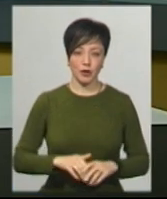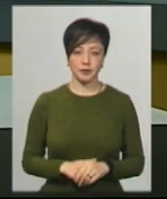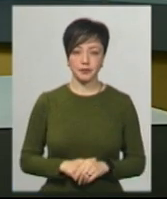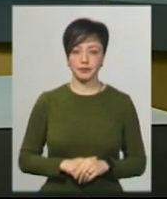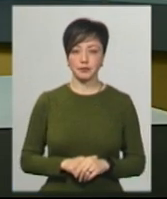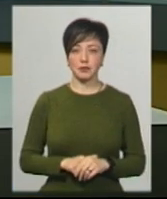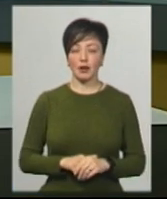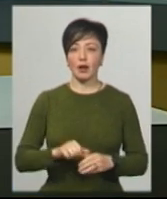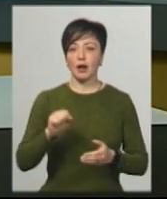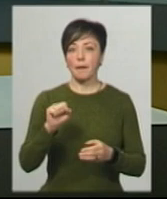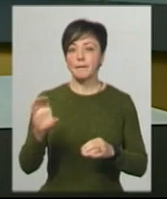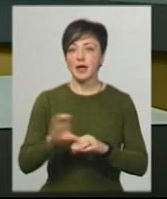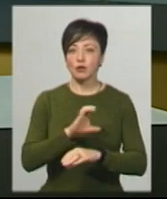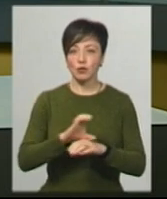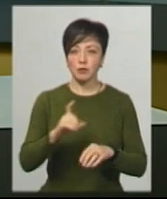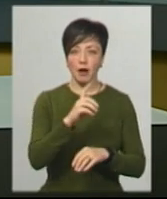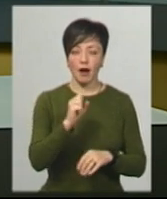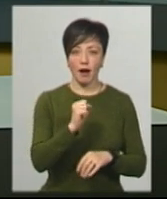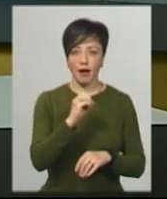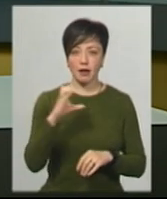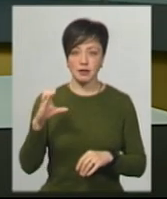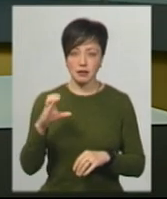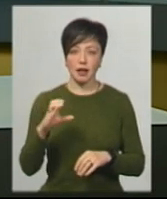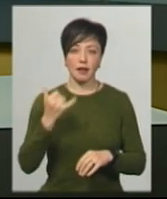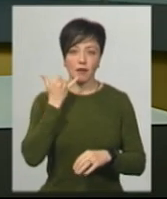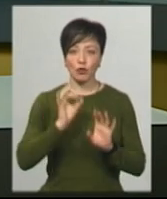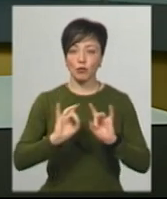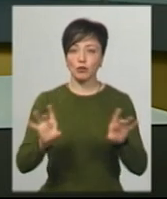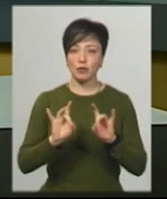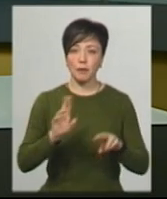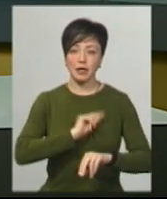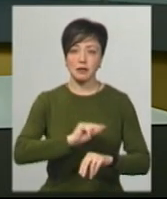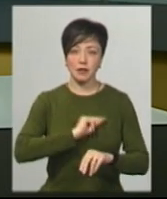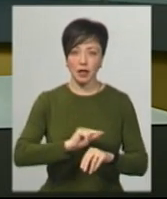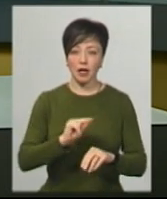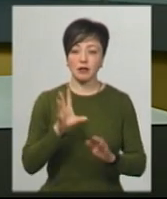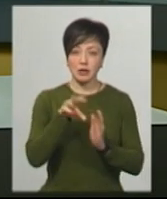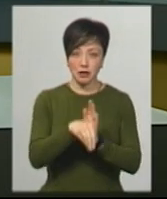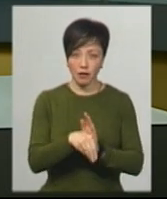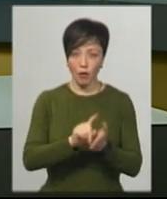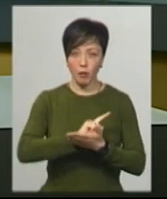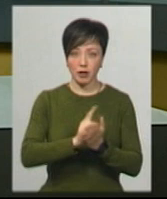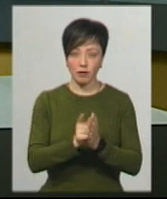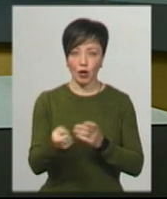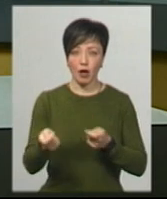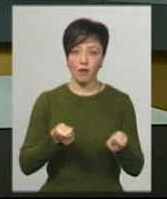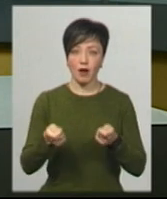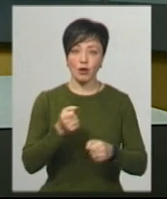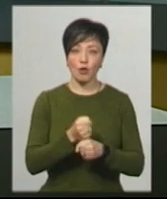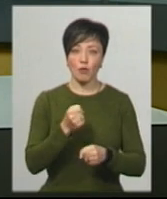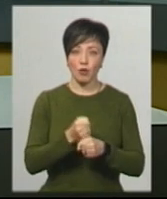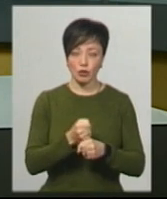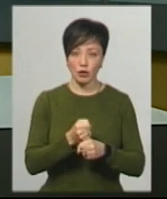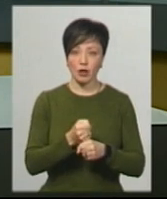У прес-службі ХАЕС телефоном кореспонденту Суспільного розповіли, що працівники, котрі задіяні в оперативному керуванні роботою